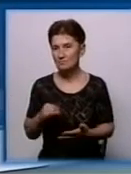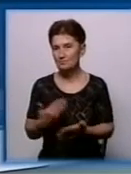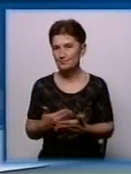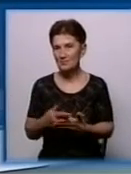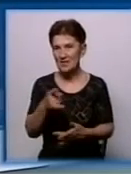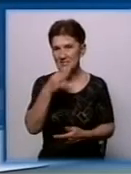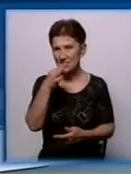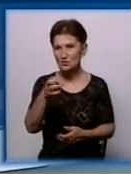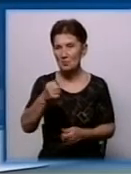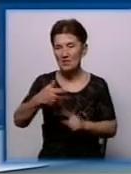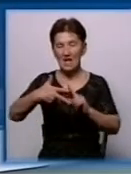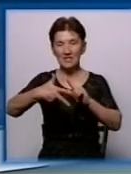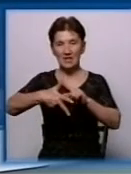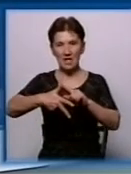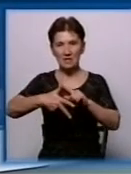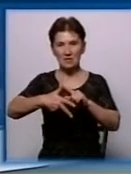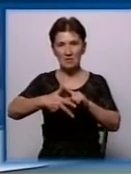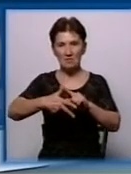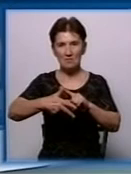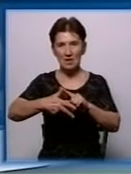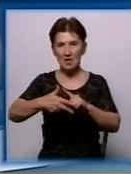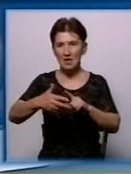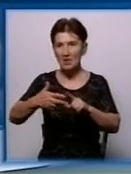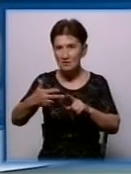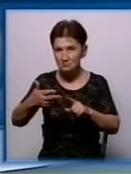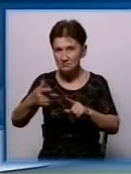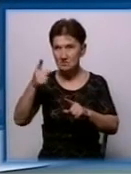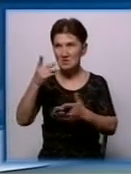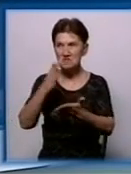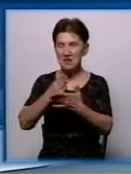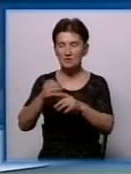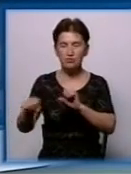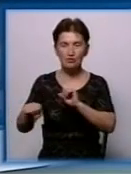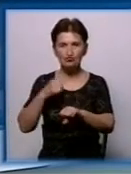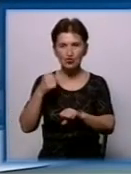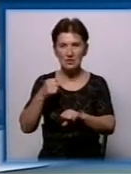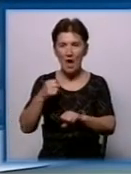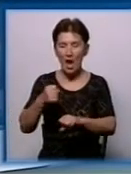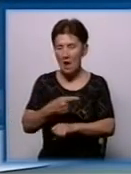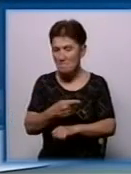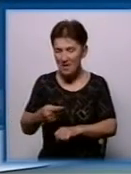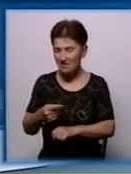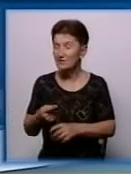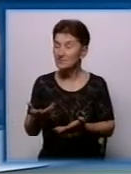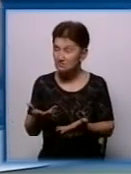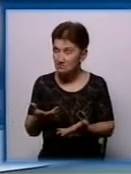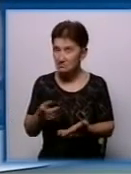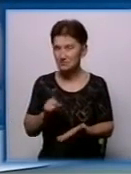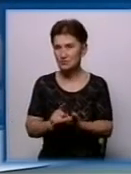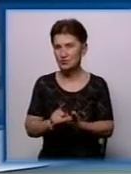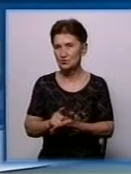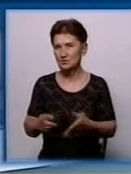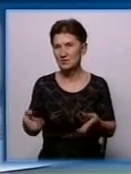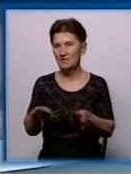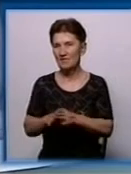на третьому порушення, а перший не закривати, ми не зможемо це зробити, тому що, відповідно, вогонь може розповсюдитися на всю